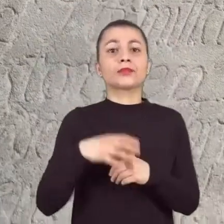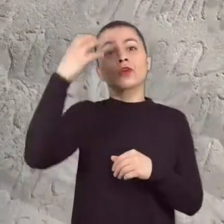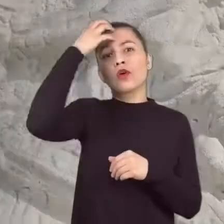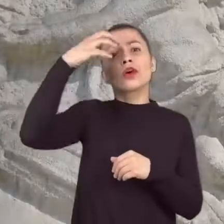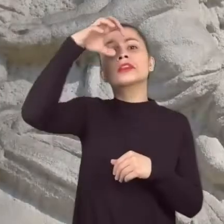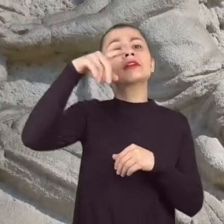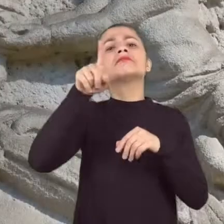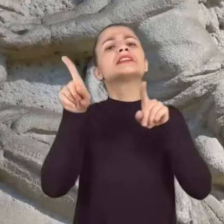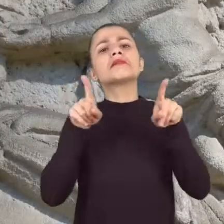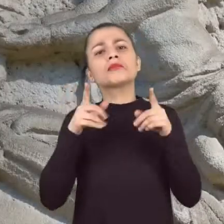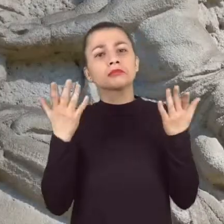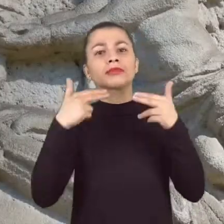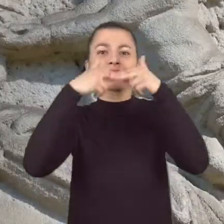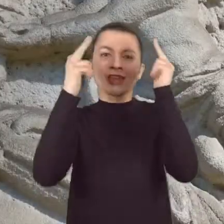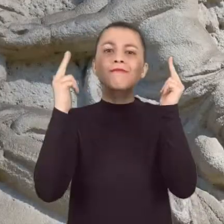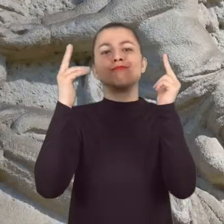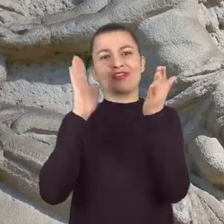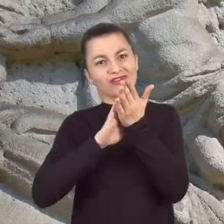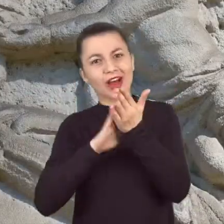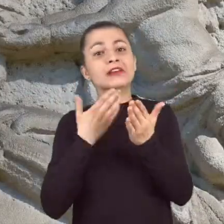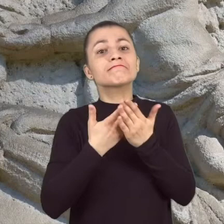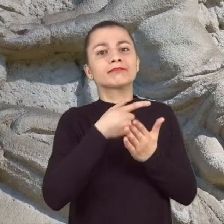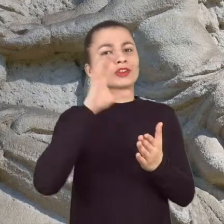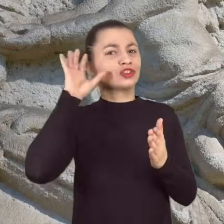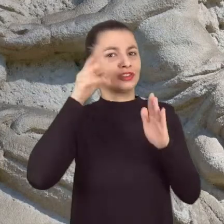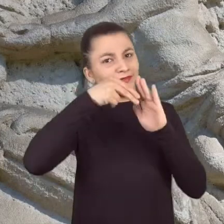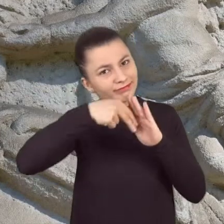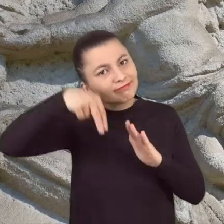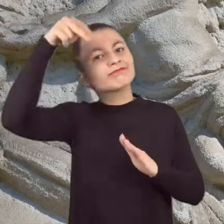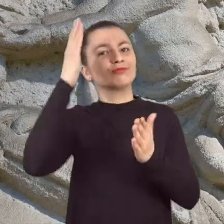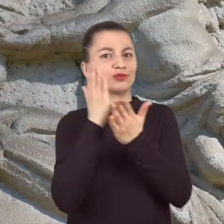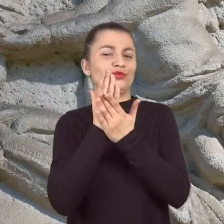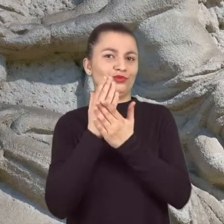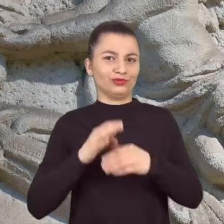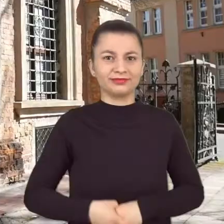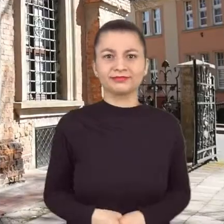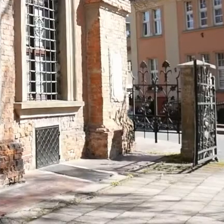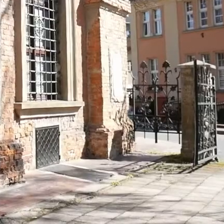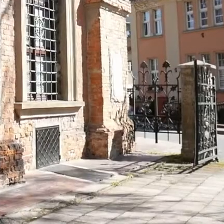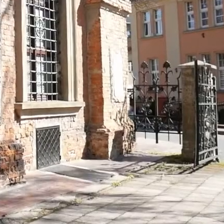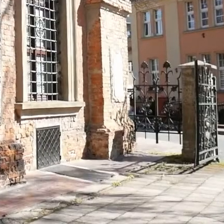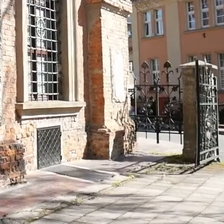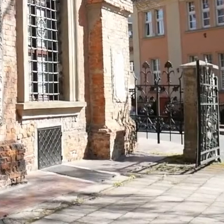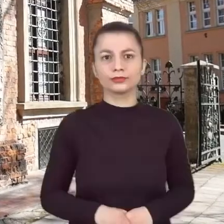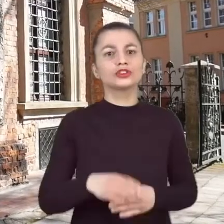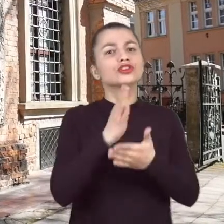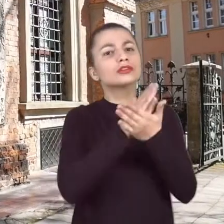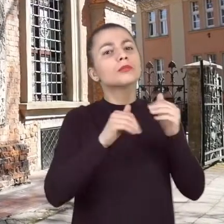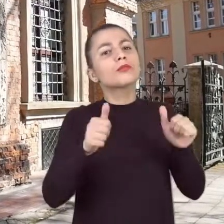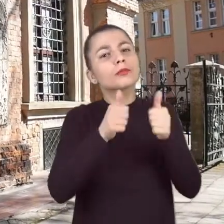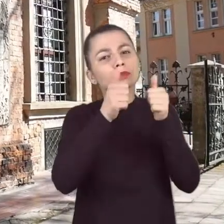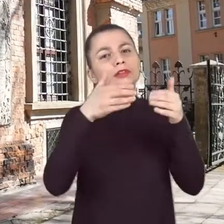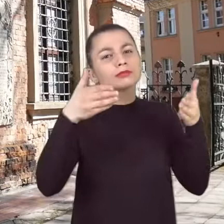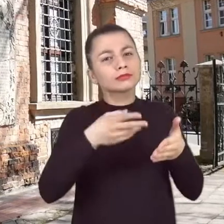lat. Korona jest symbolem niebieskiej chwały, w której zmarły miał udział. W niektórych